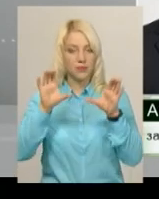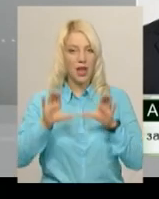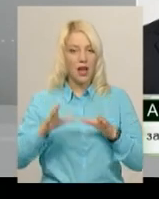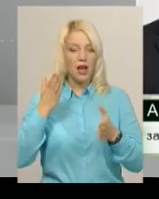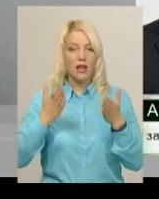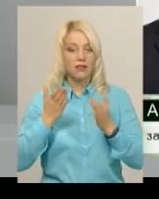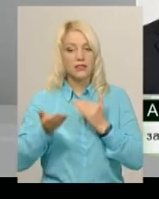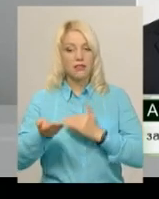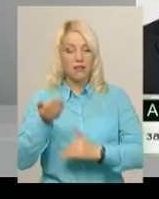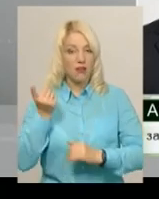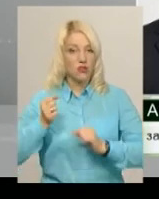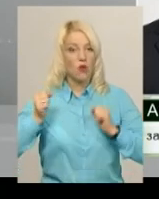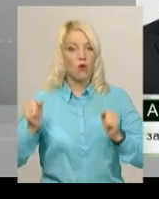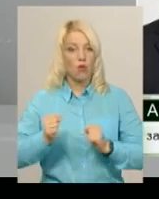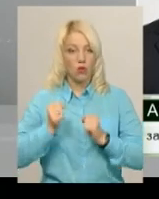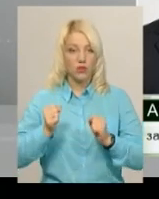холодається, це раніше.